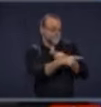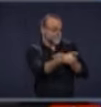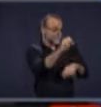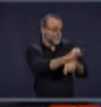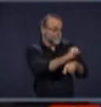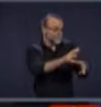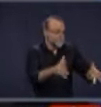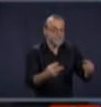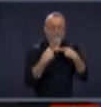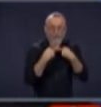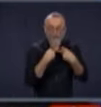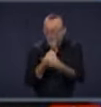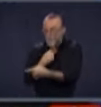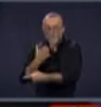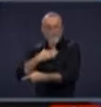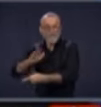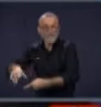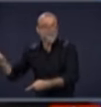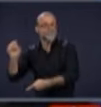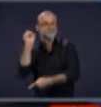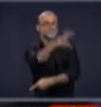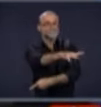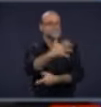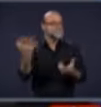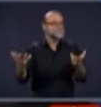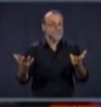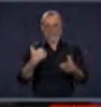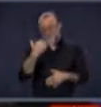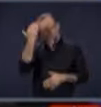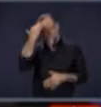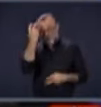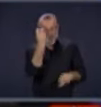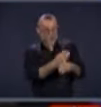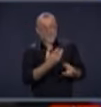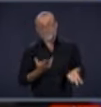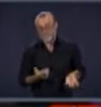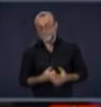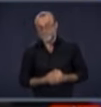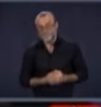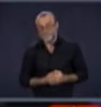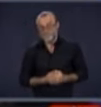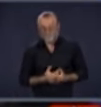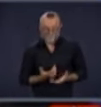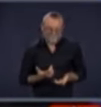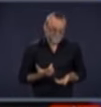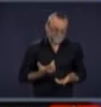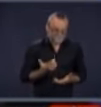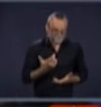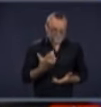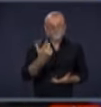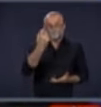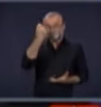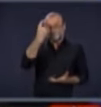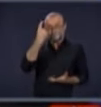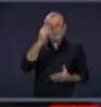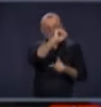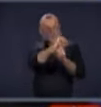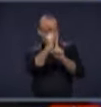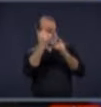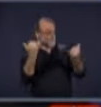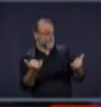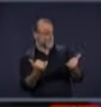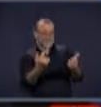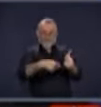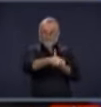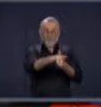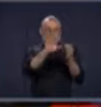travailleurs, ce sera difficile parce qu'ils ne pourront pas trouver de place pour leurs enfants pendant leurs heures de travail. La situation